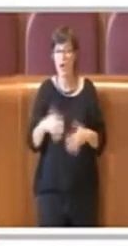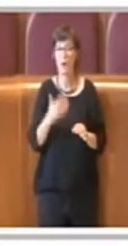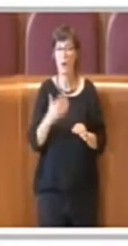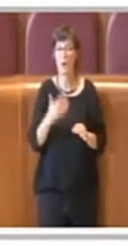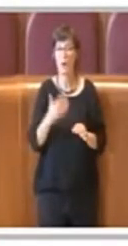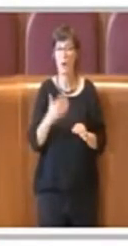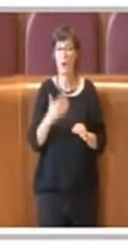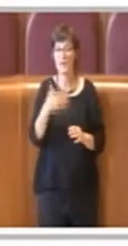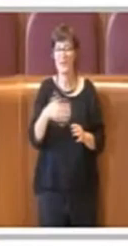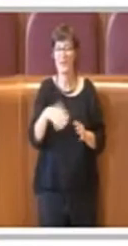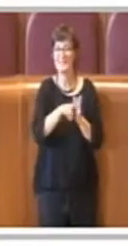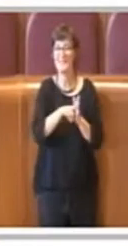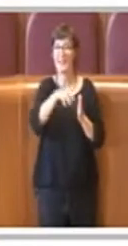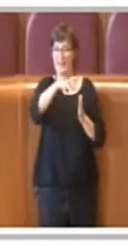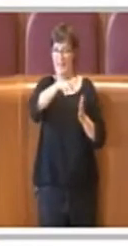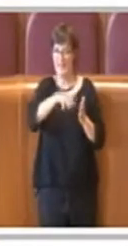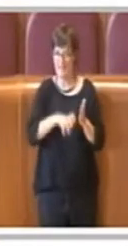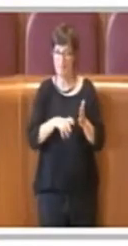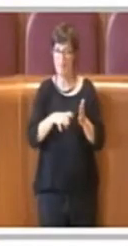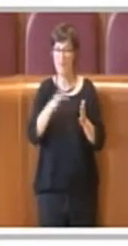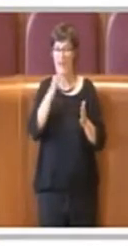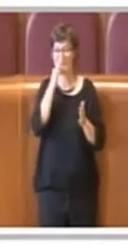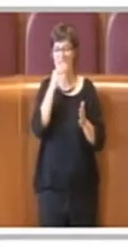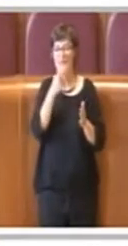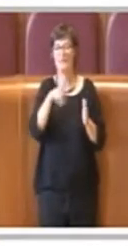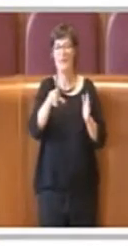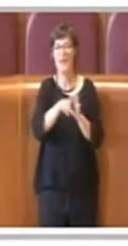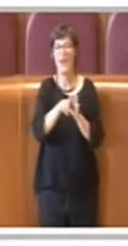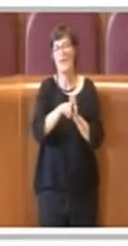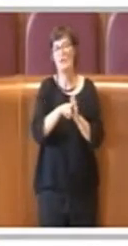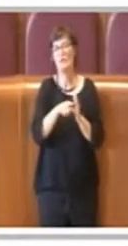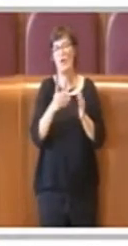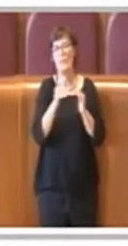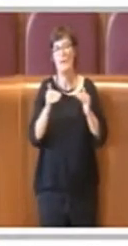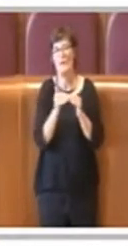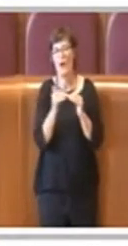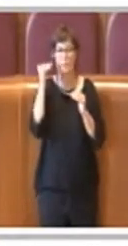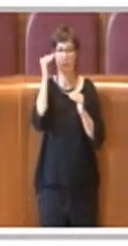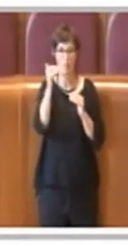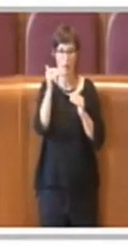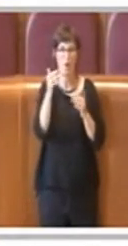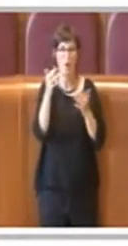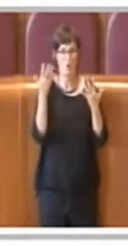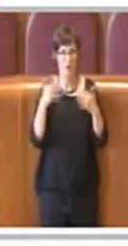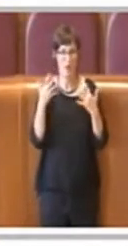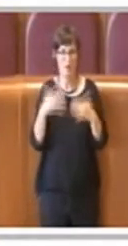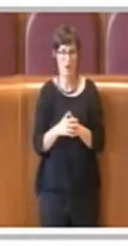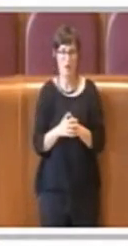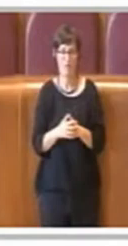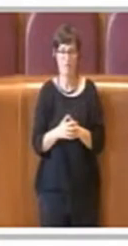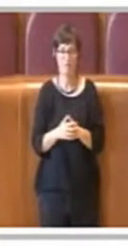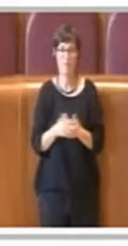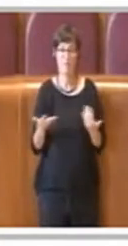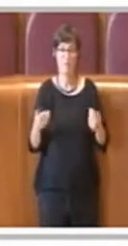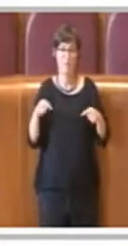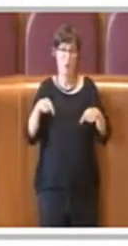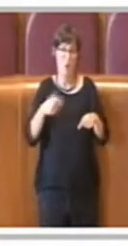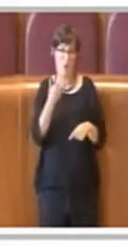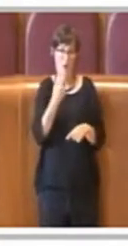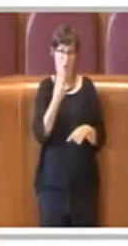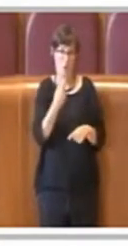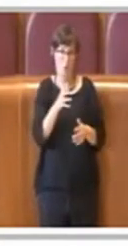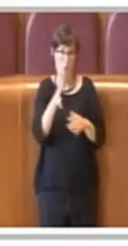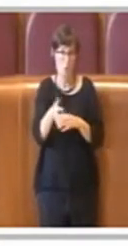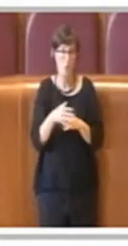in un atto di ordine, una normativa di carattere superiore. Quello che però ci tengo qui adesso a sottolineare è che